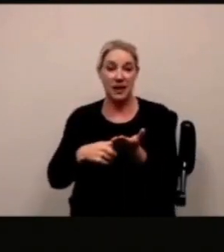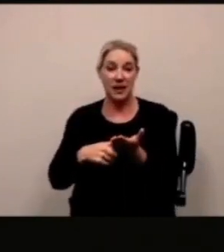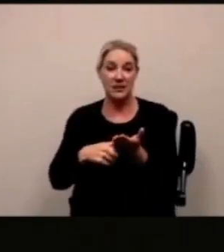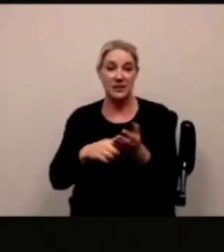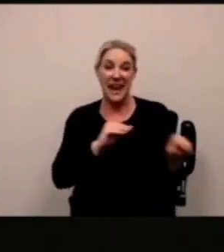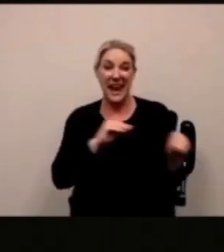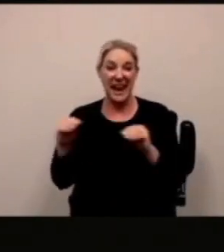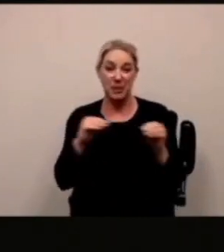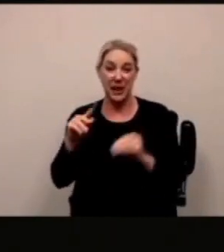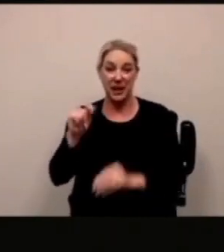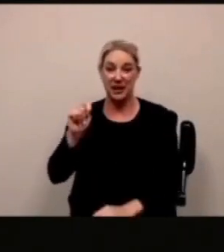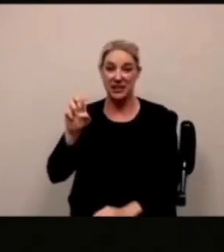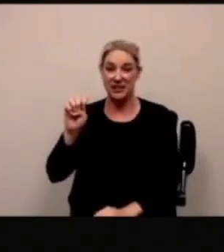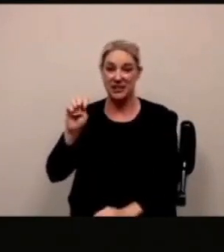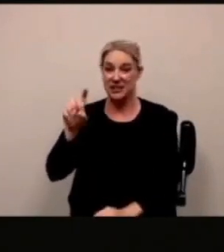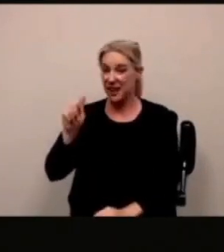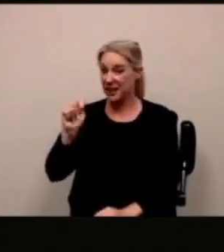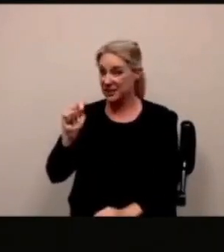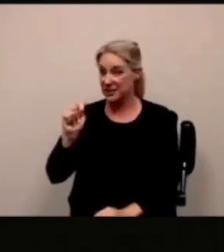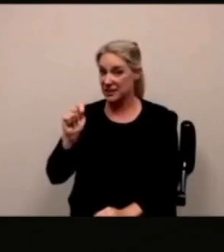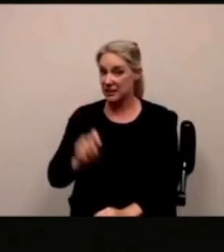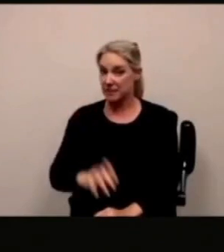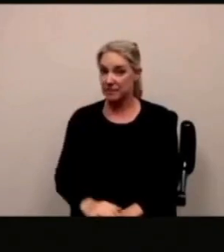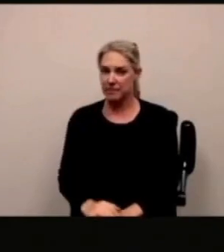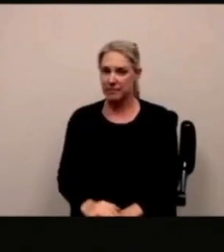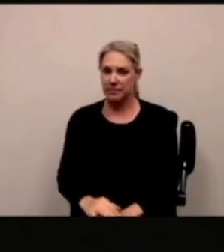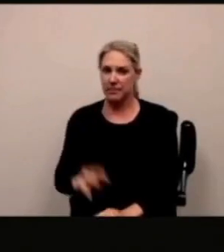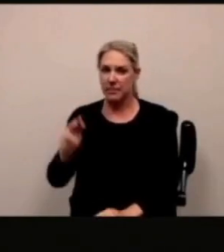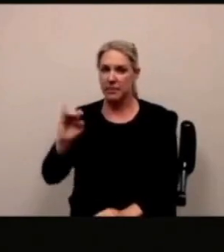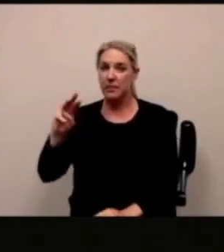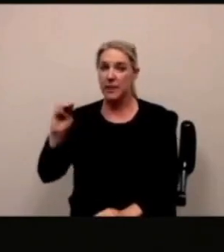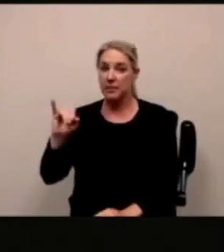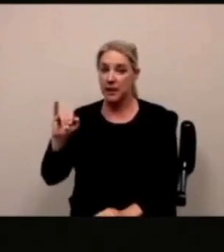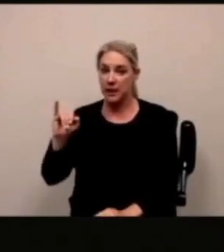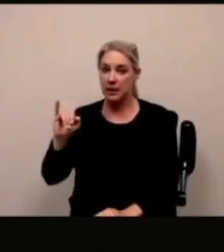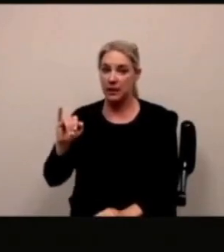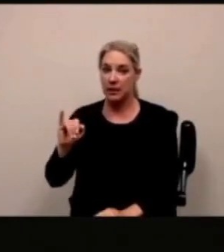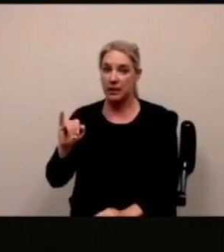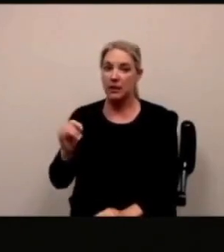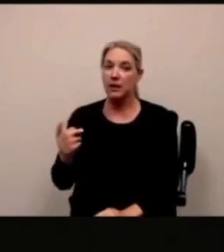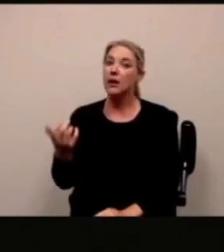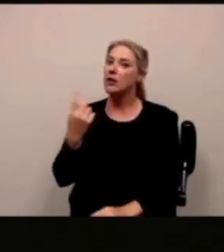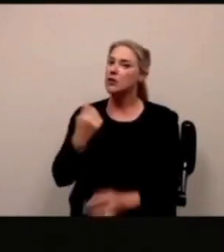o rapidamente posso passarvi per il testo animato se volete